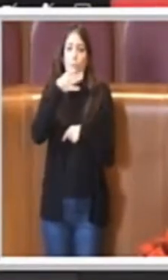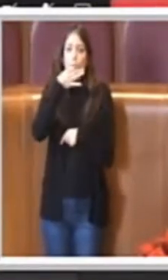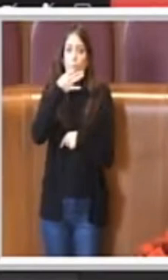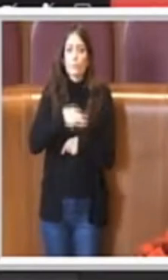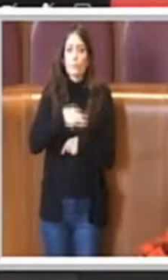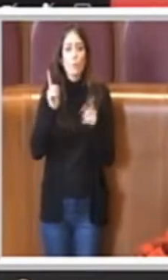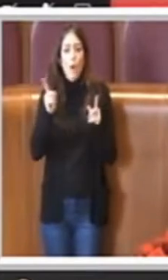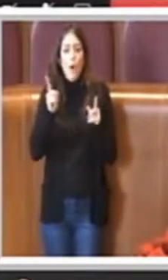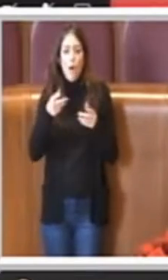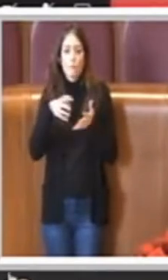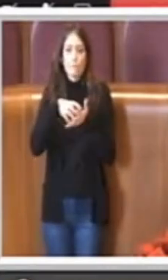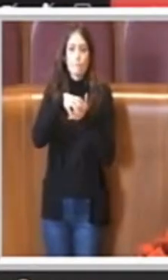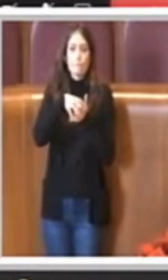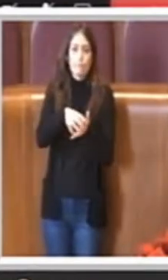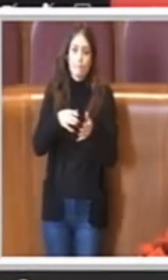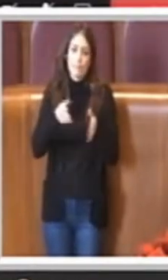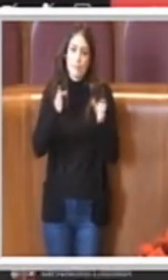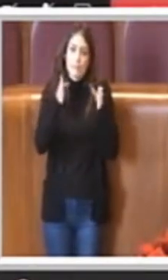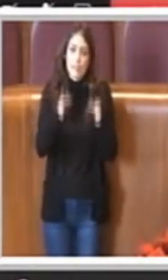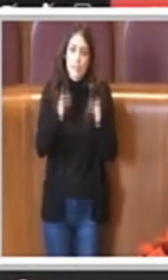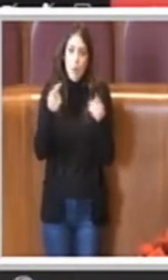importante contributo al settore.